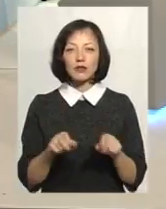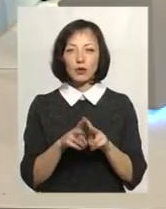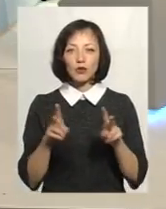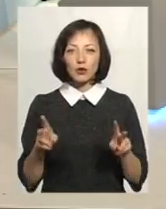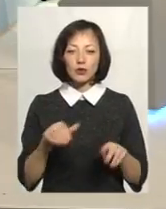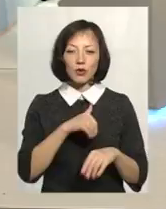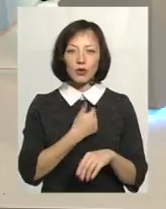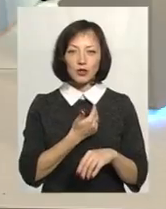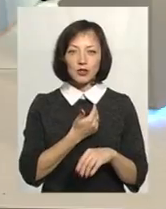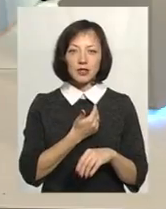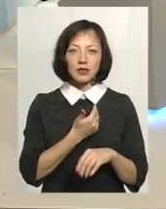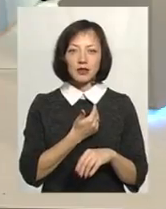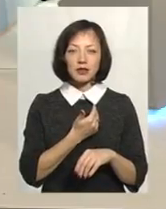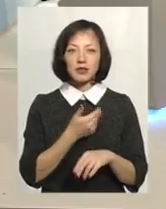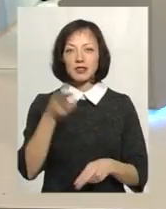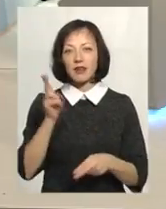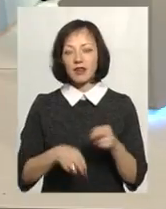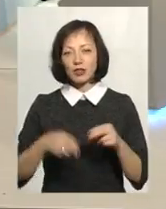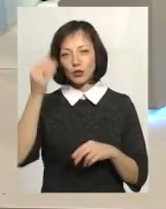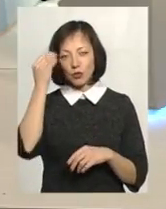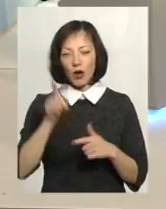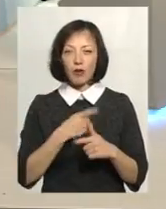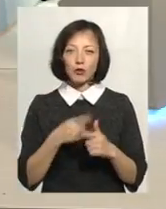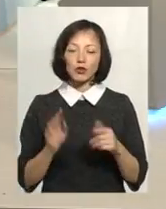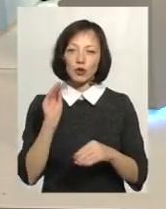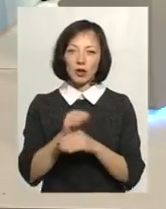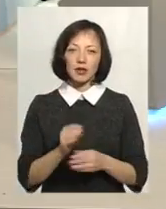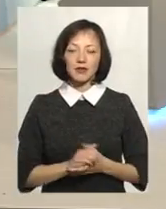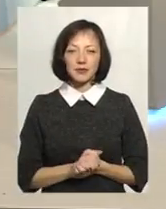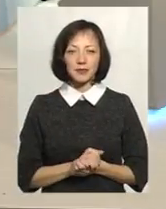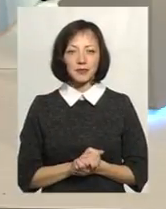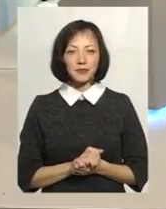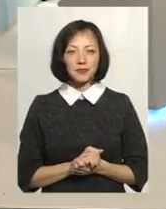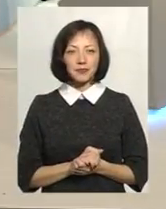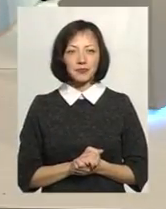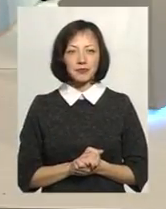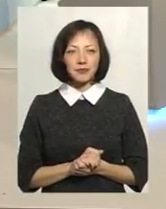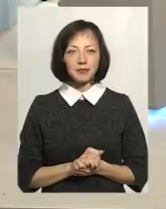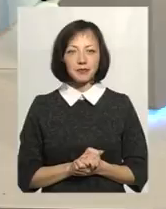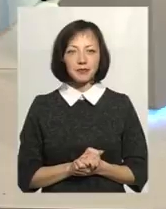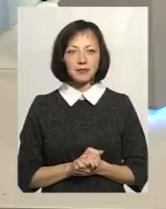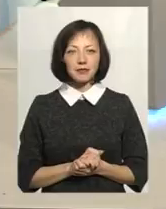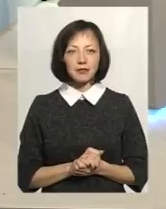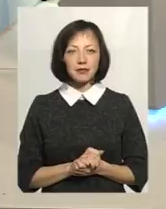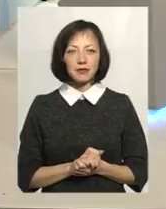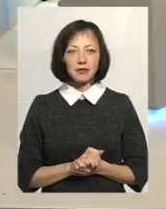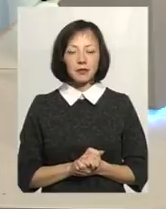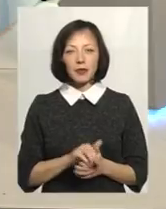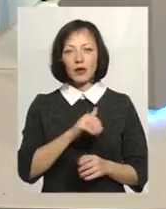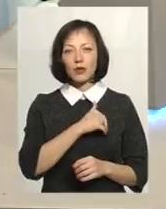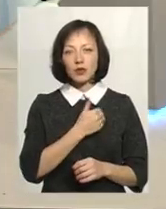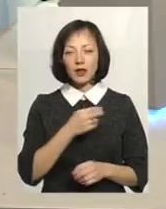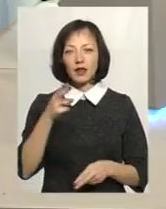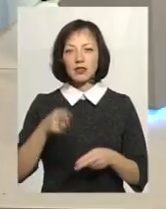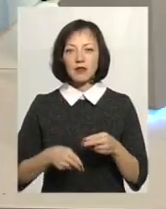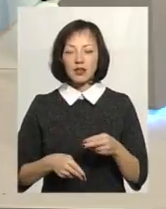хтось хоче завершити думку, або щось хтось не додав, бо будемо прощатися. Хотілося б на